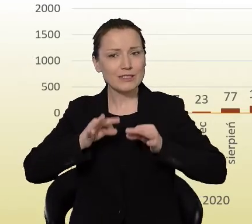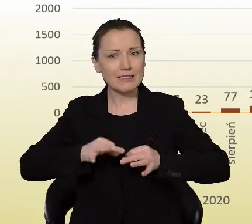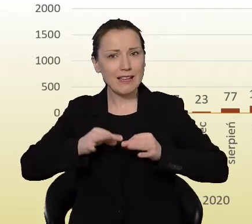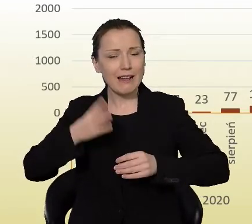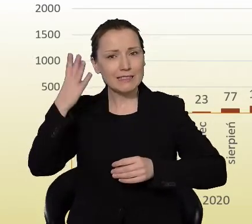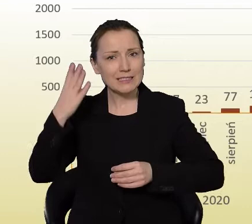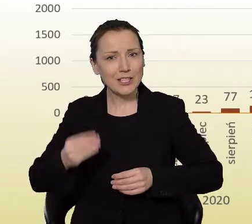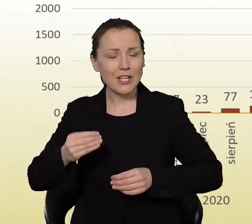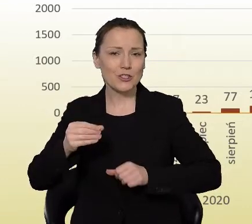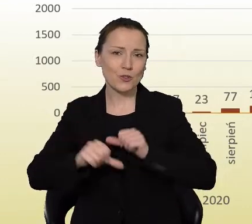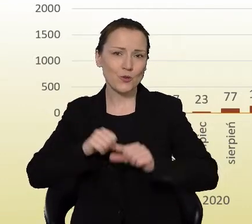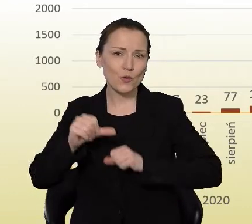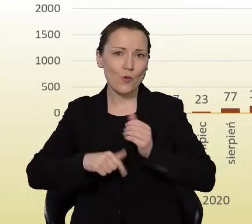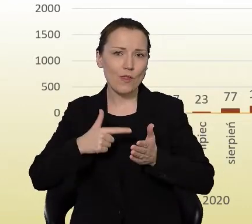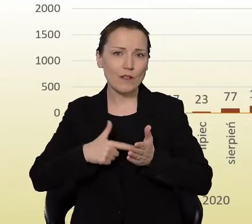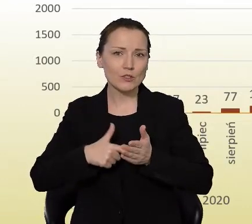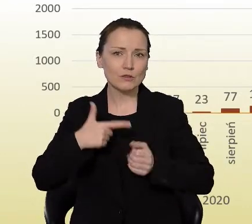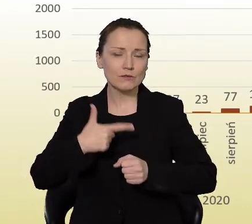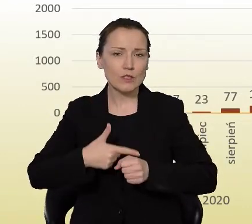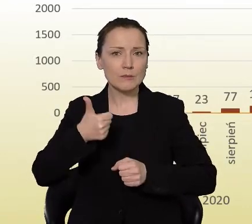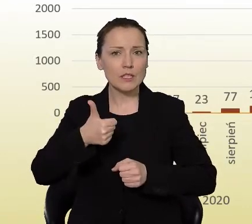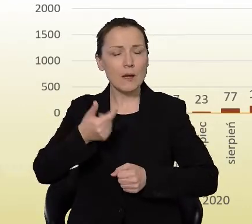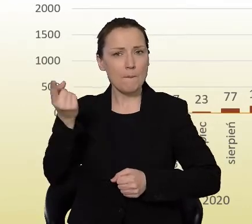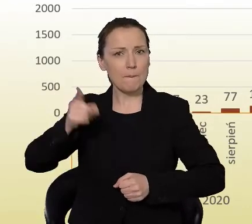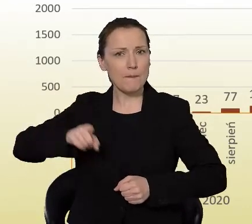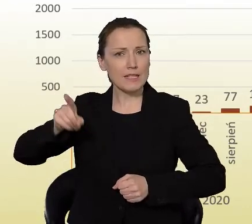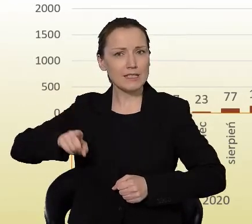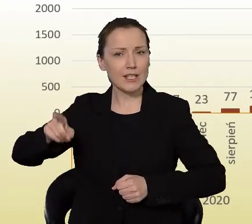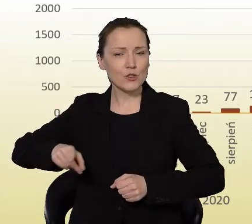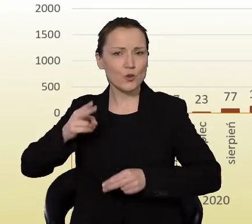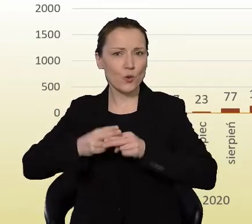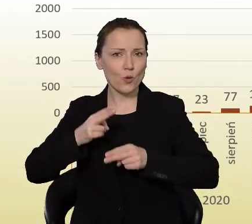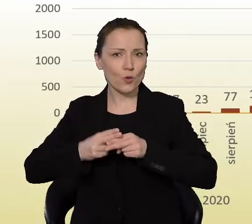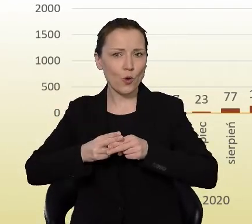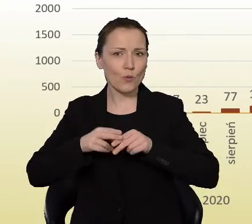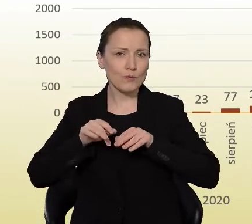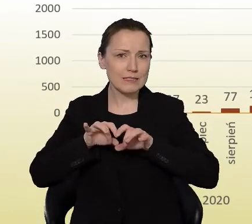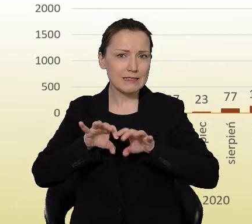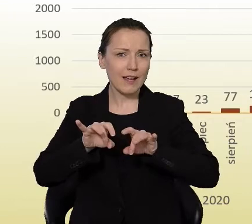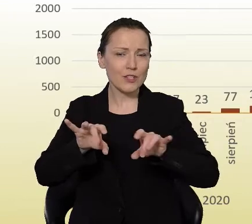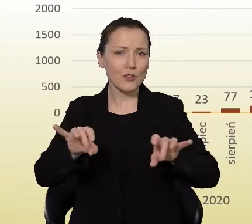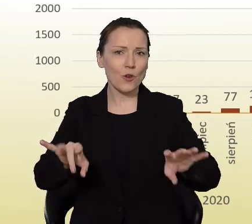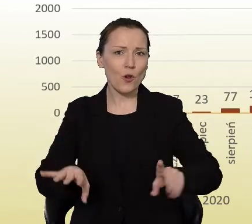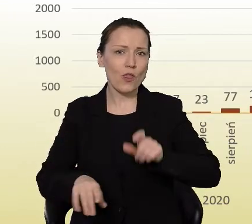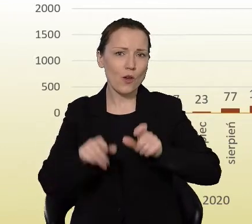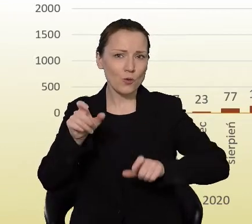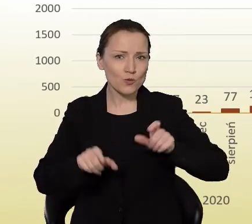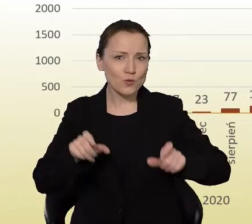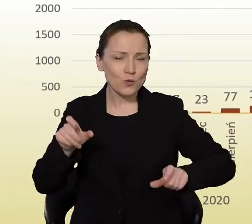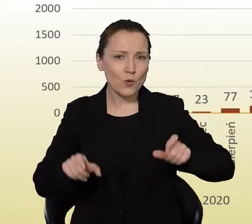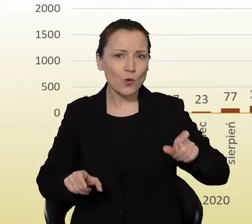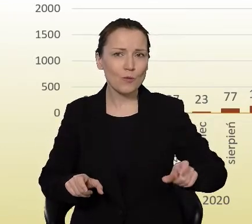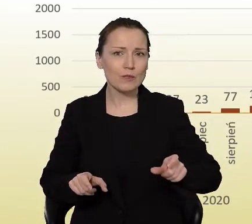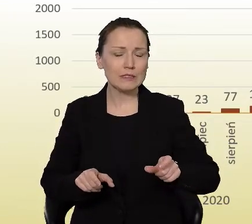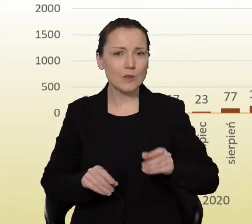2021. Miesięczne liczby zakażeń w tych okresach szczytu zakażeń w poszczególnych falach